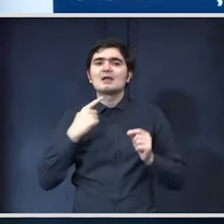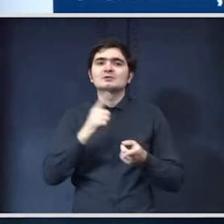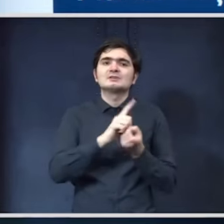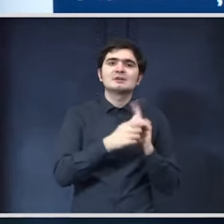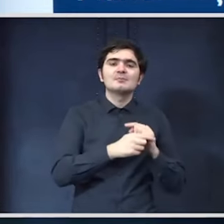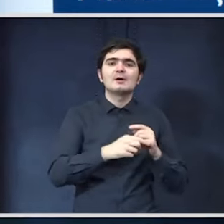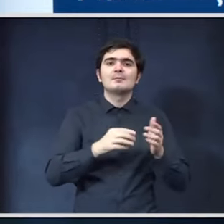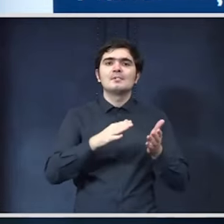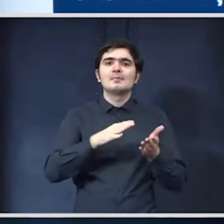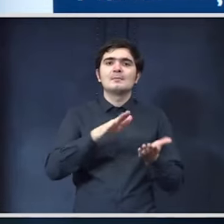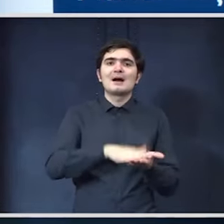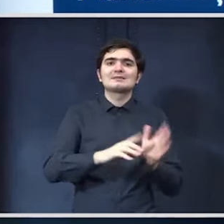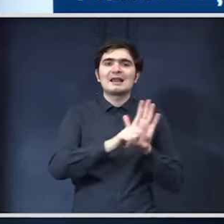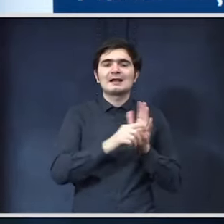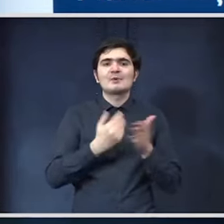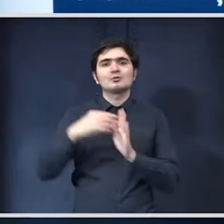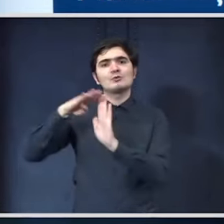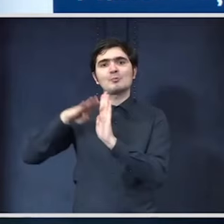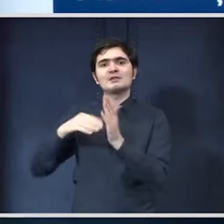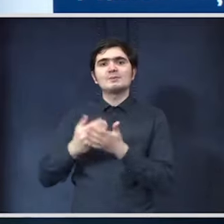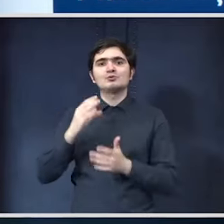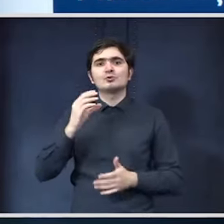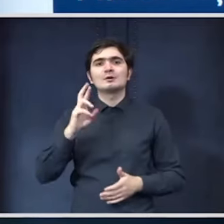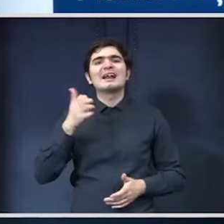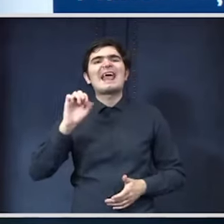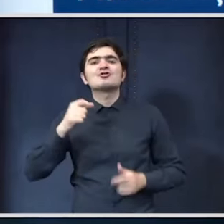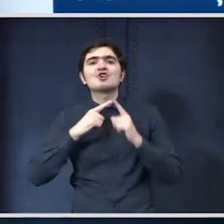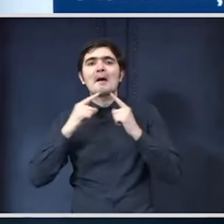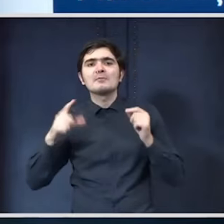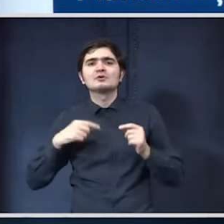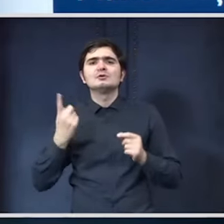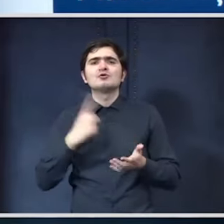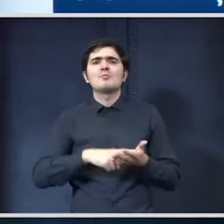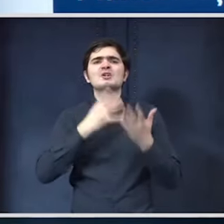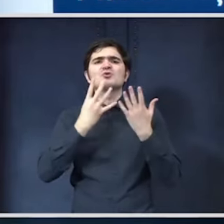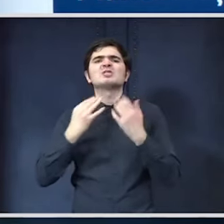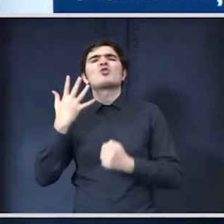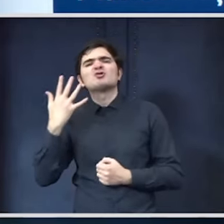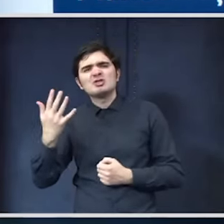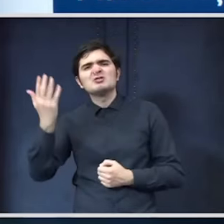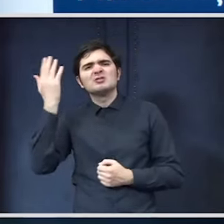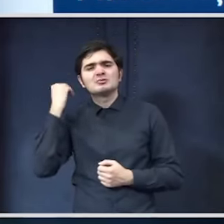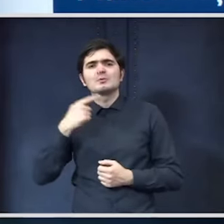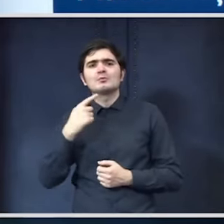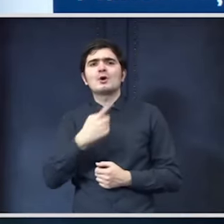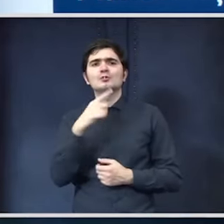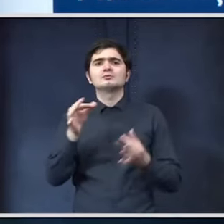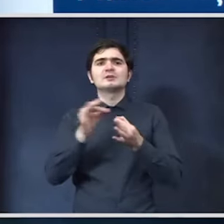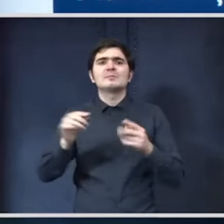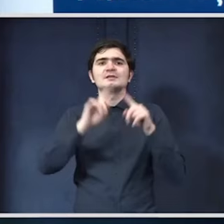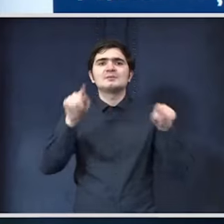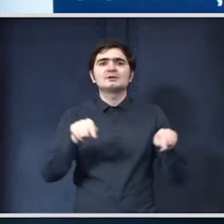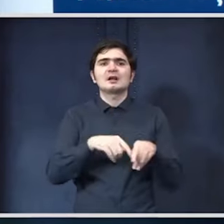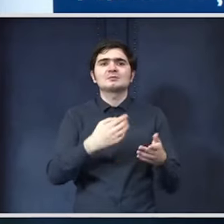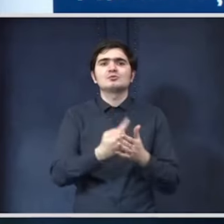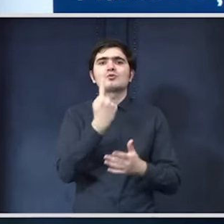nu știu dacă știți dar normativele de creșe sunt din 1995 presupun să ai câte 100 de metri pătrați pentru fiecare